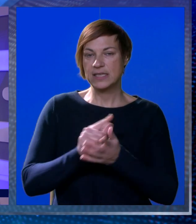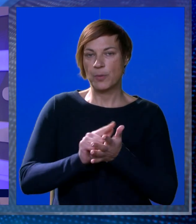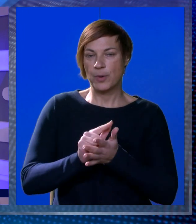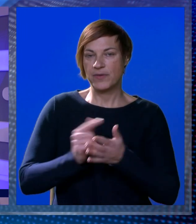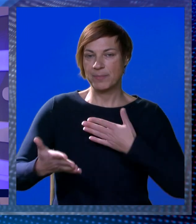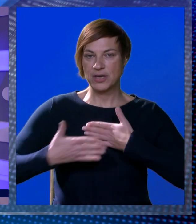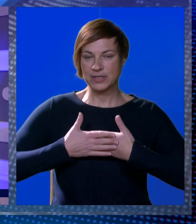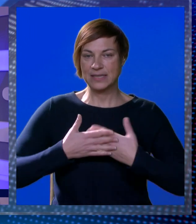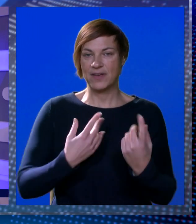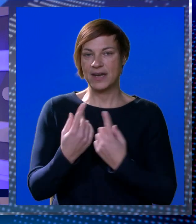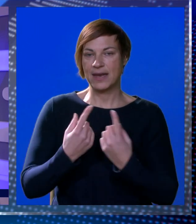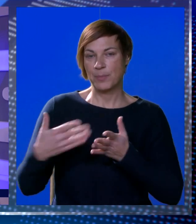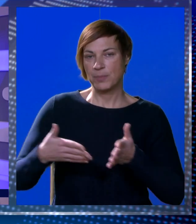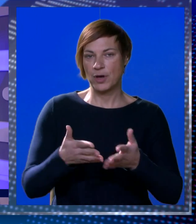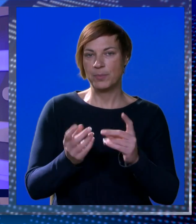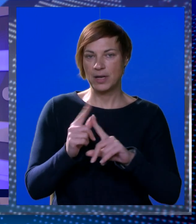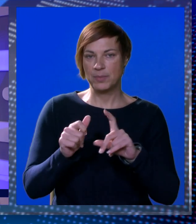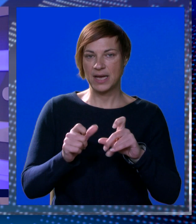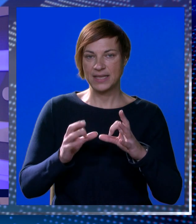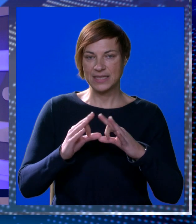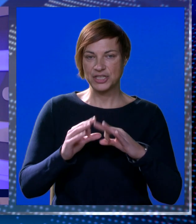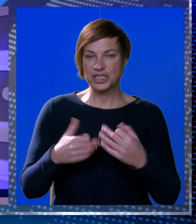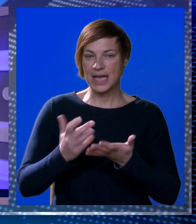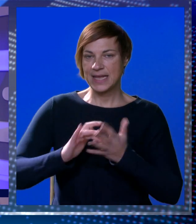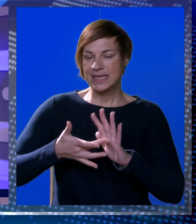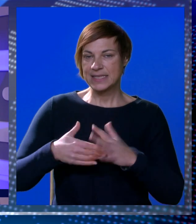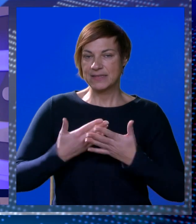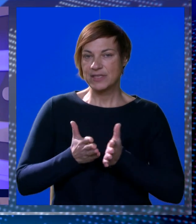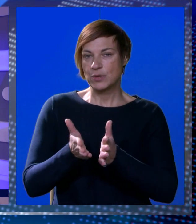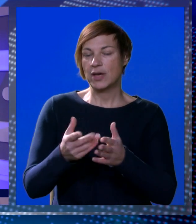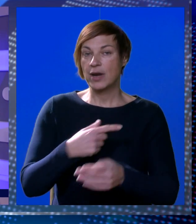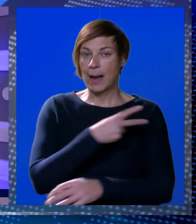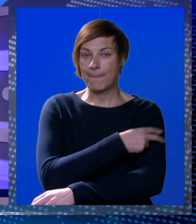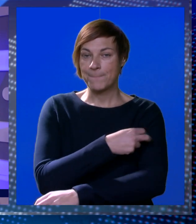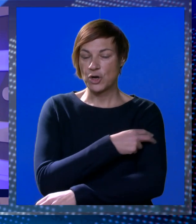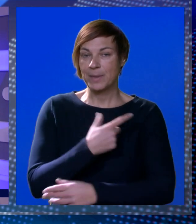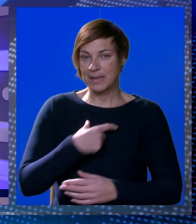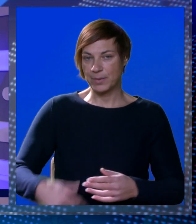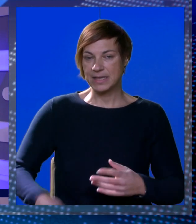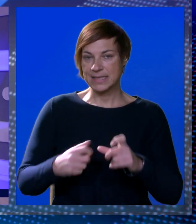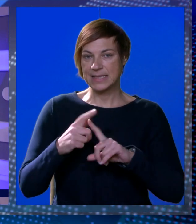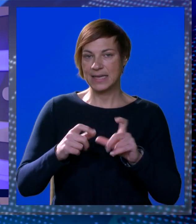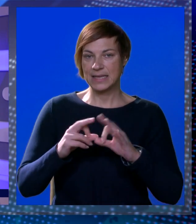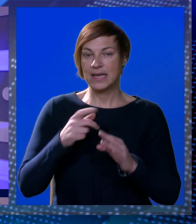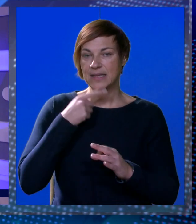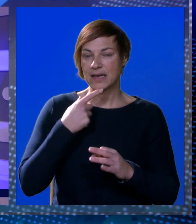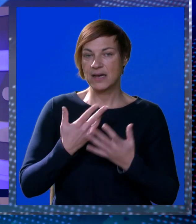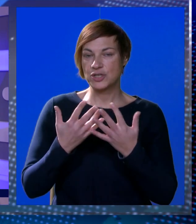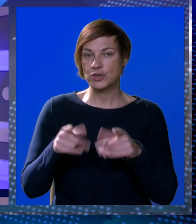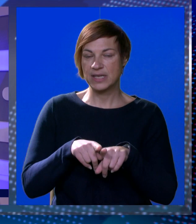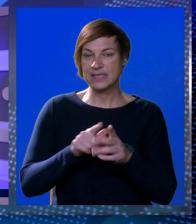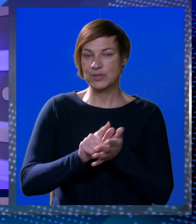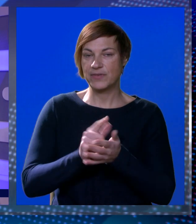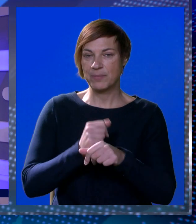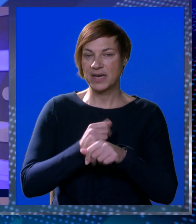dolazilo je do povremenog zatvaranja prometa ovalom Stjepana Radića. Sve su regulirali prometni redari, a i sanitata navode kako